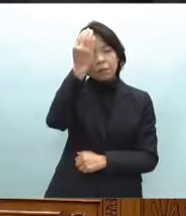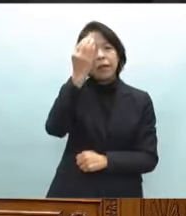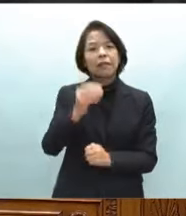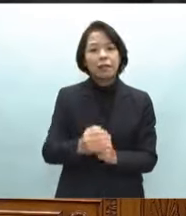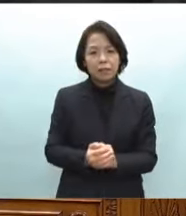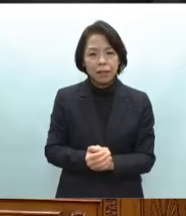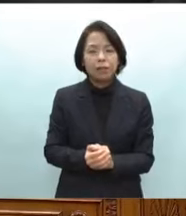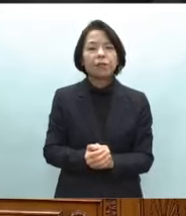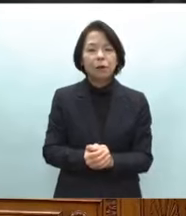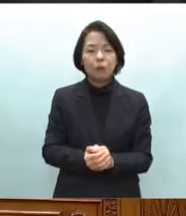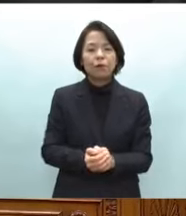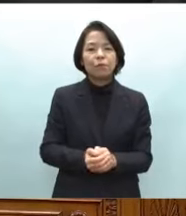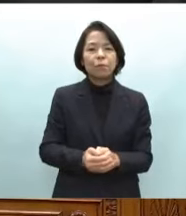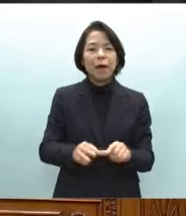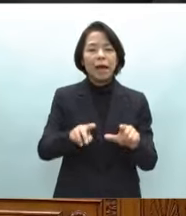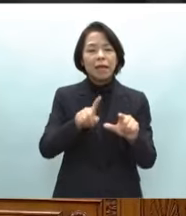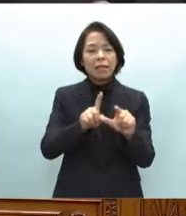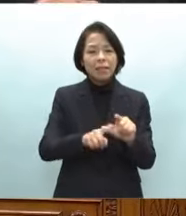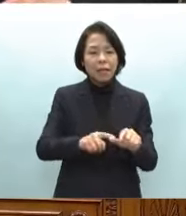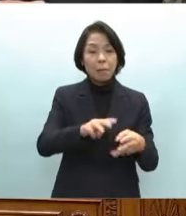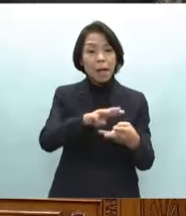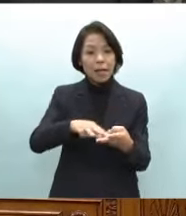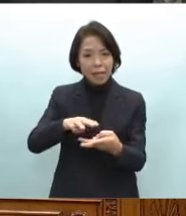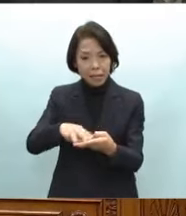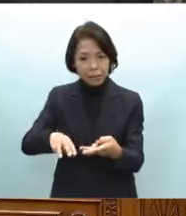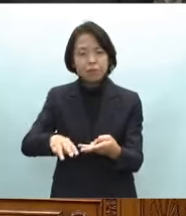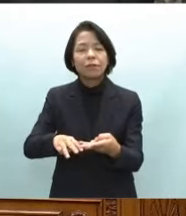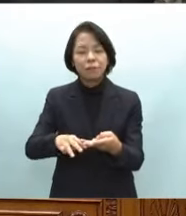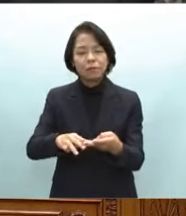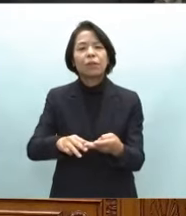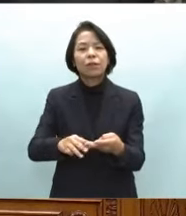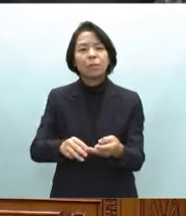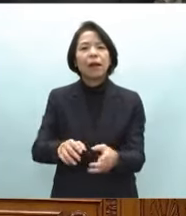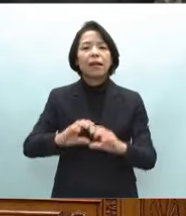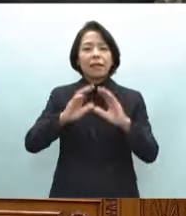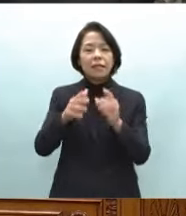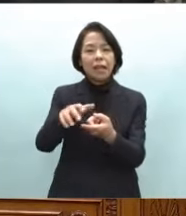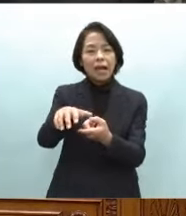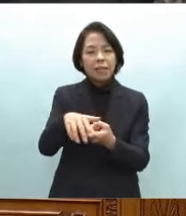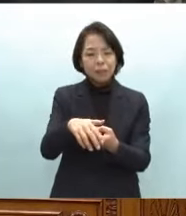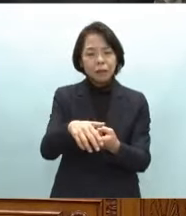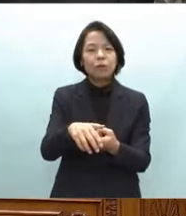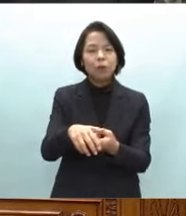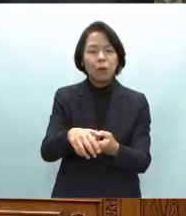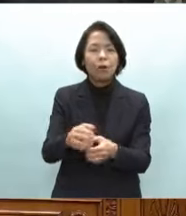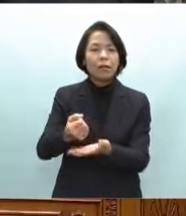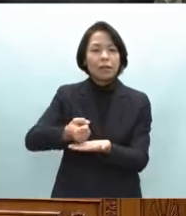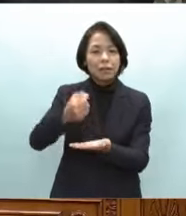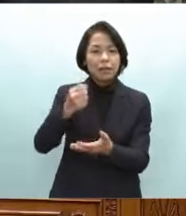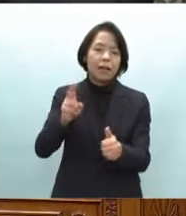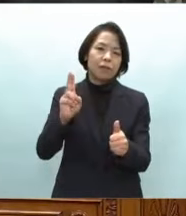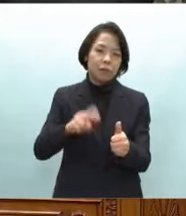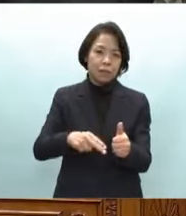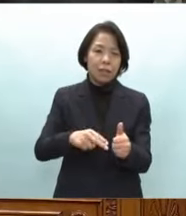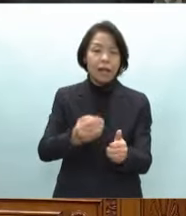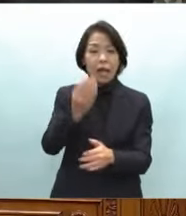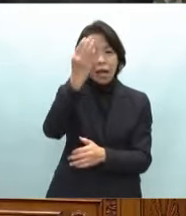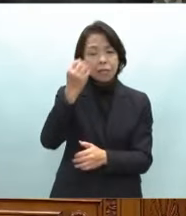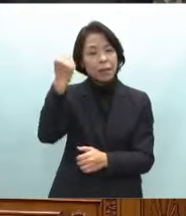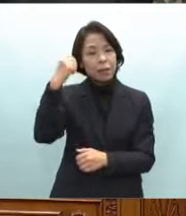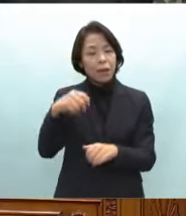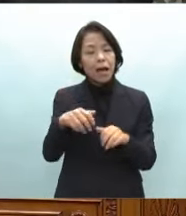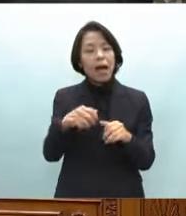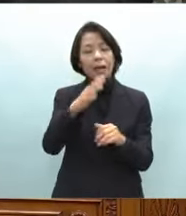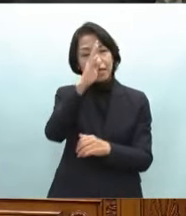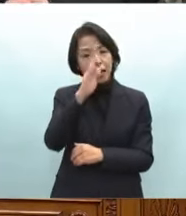枚田に象徴される世界農業遺産の指定平安時代から続くという和島の浅市和島塗り